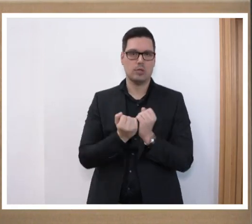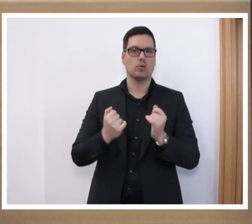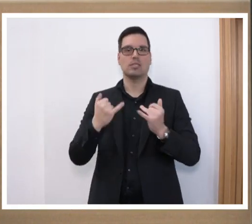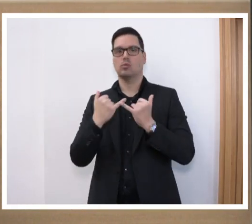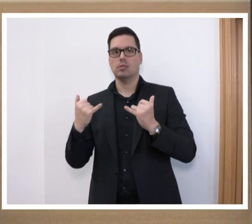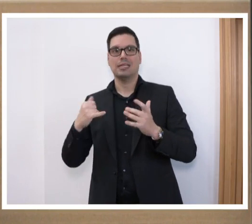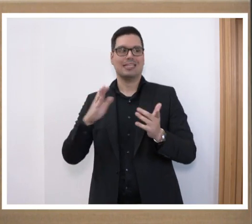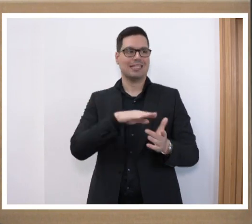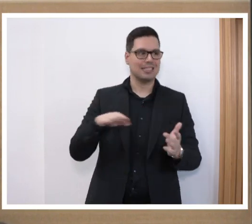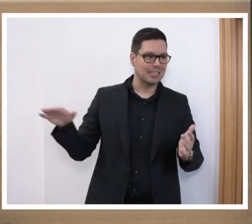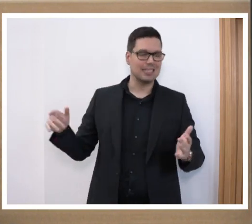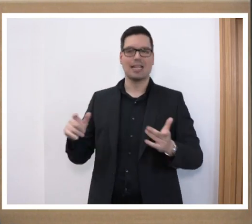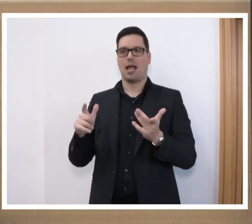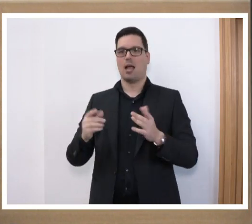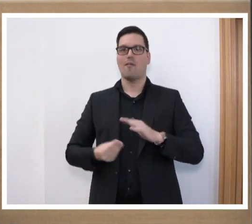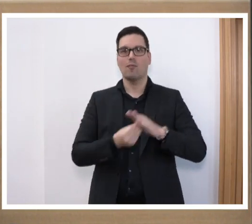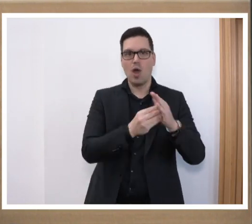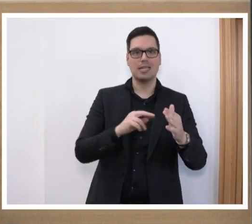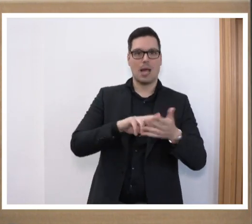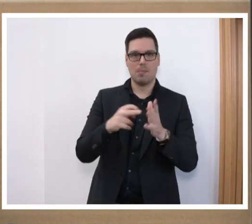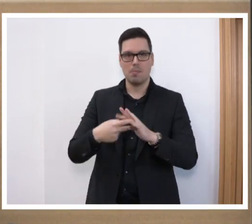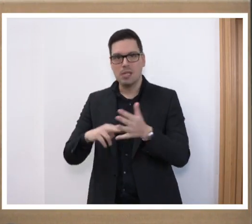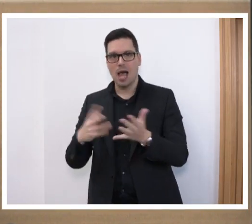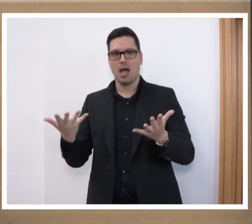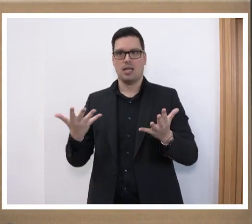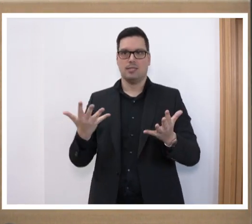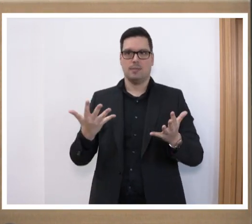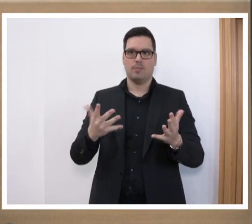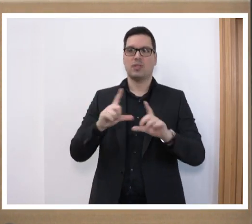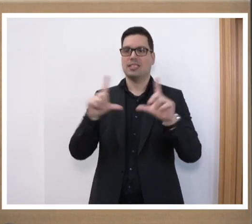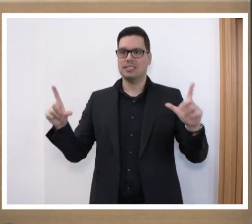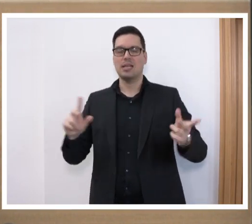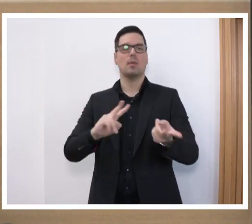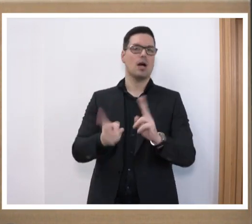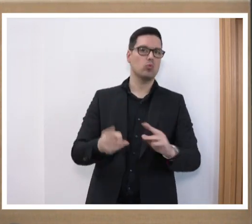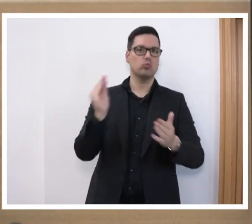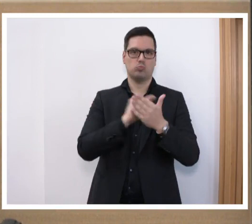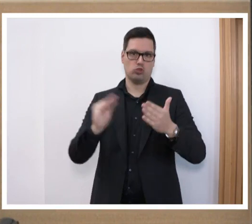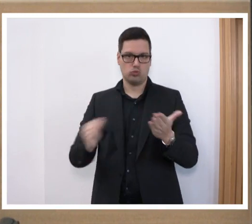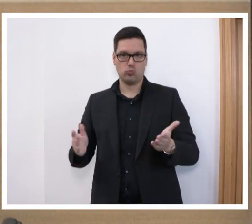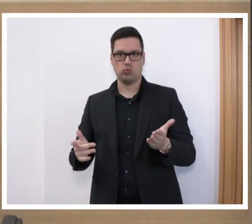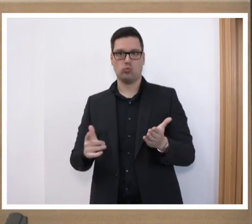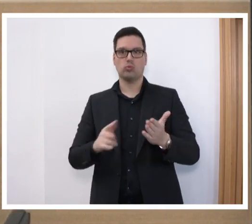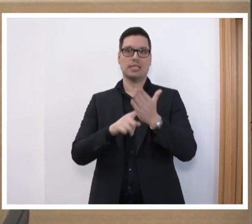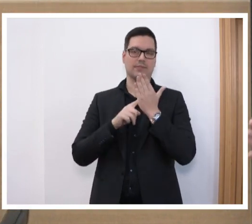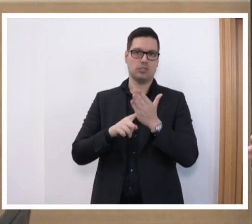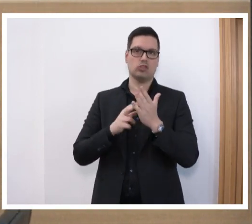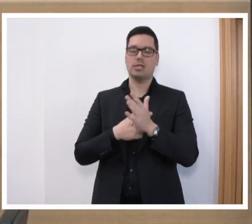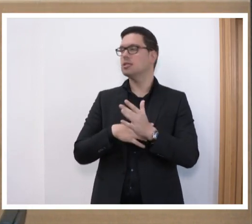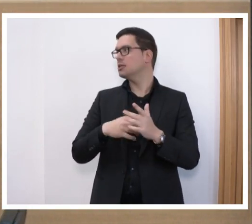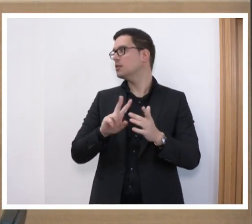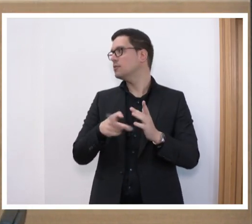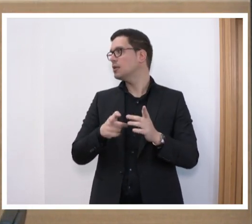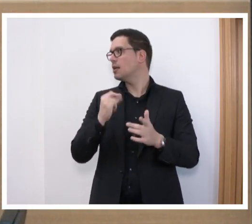Wie viele Kinder werden nach einem Förderplan unterrichtet? Wie sieht es mit dem Thema Umschulung aus? Was festzustellen ist, es kam jetzt wieder